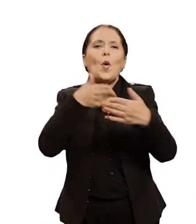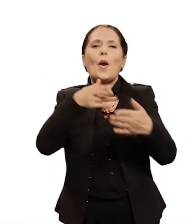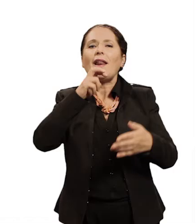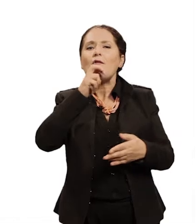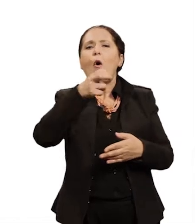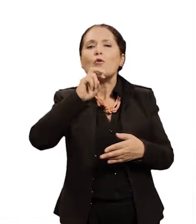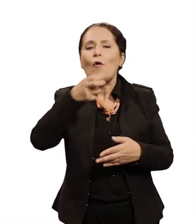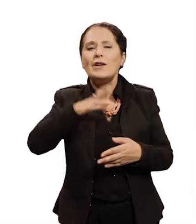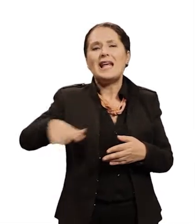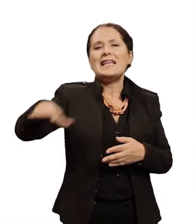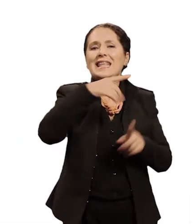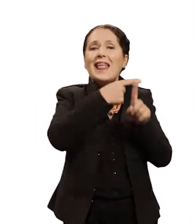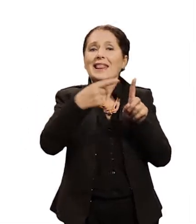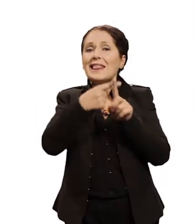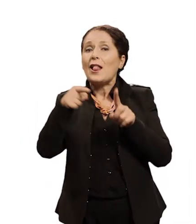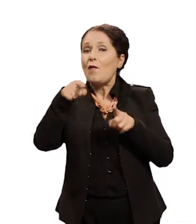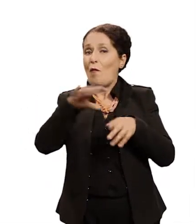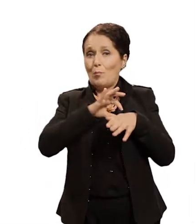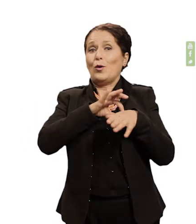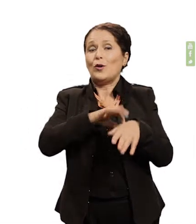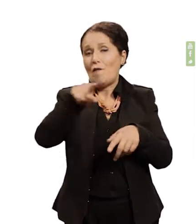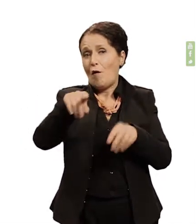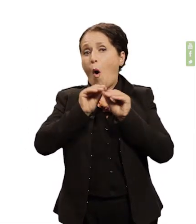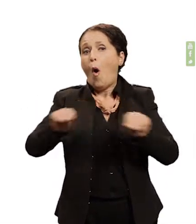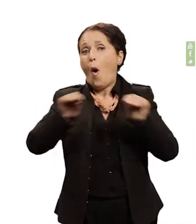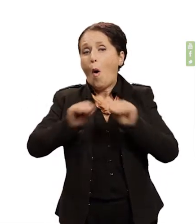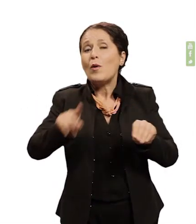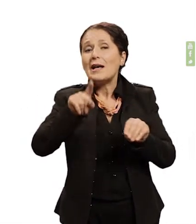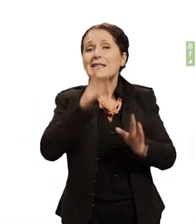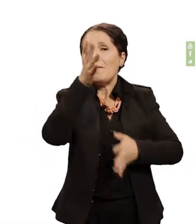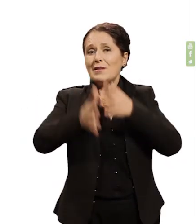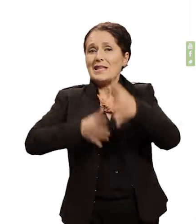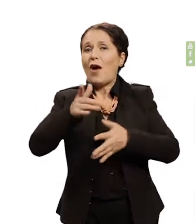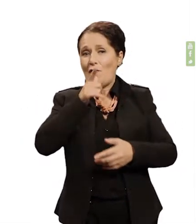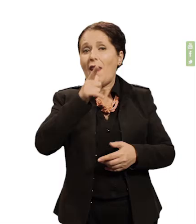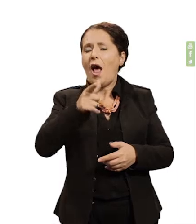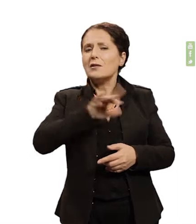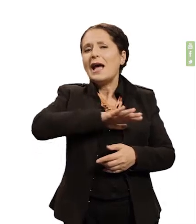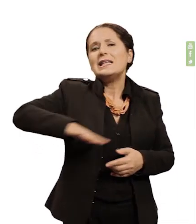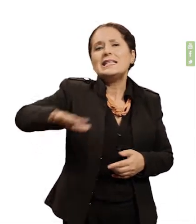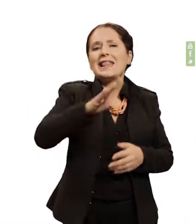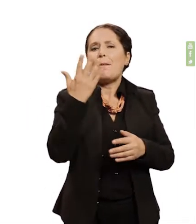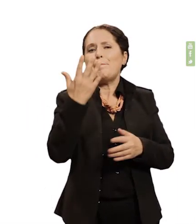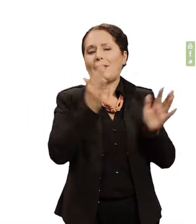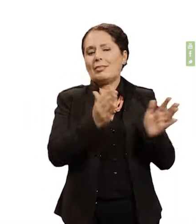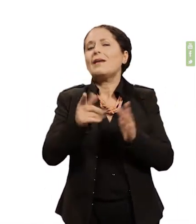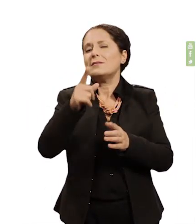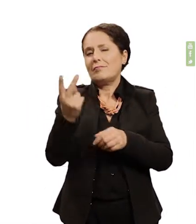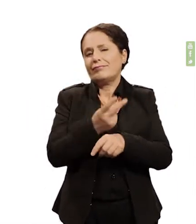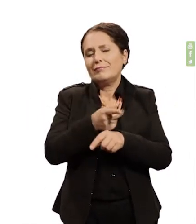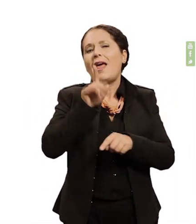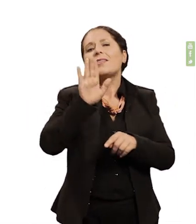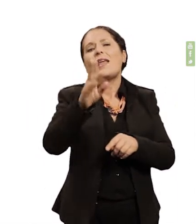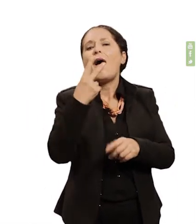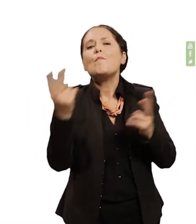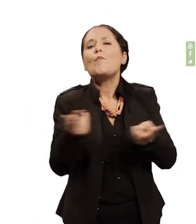програмата. Во табелата најдете го вашиот Центр за вработување и клучното лица за контакт. Пролистајте ги успешните